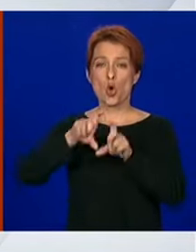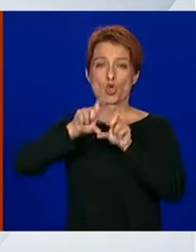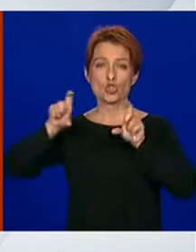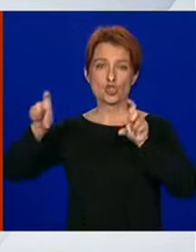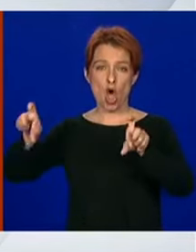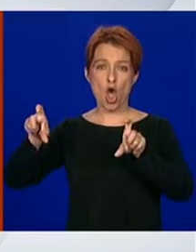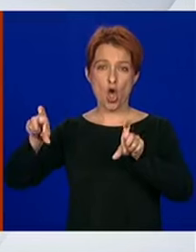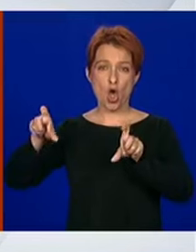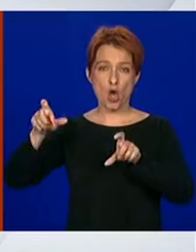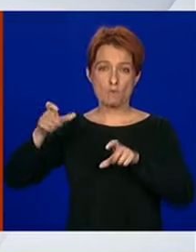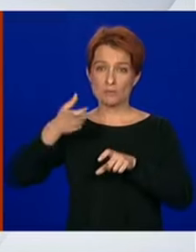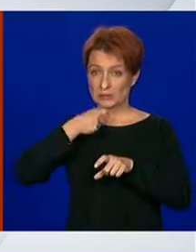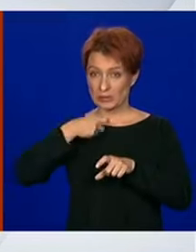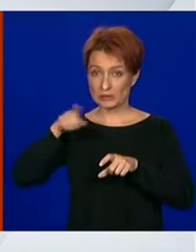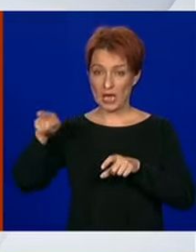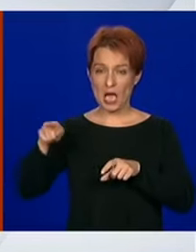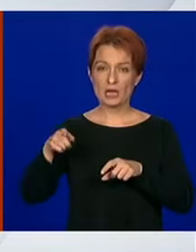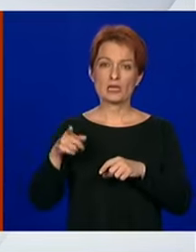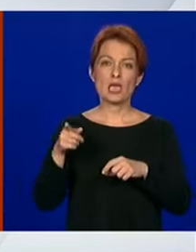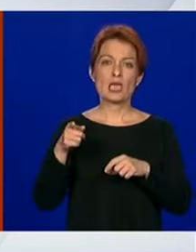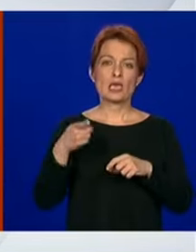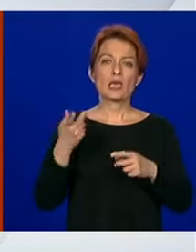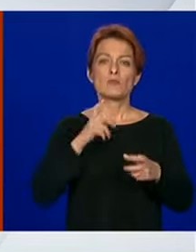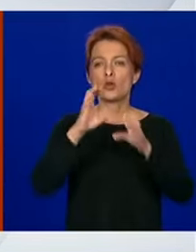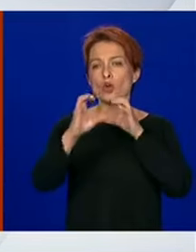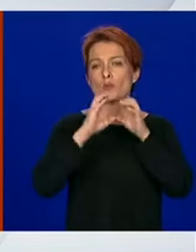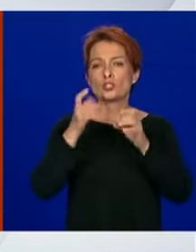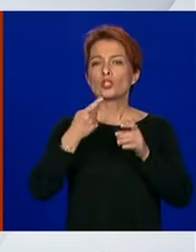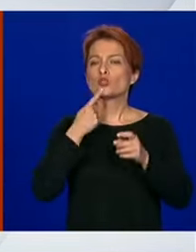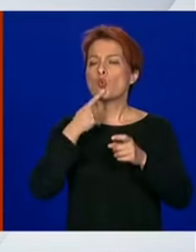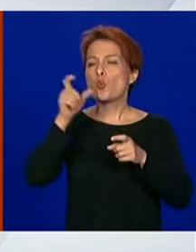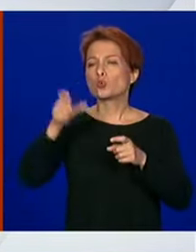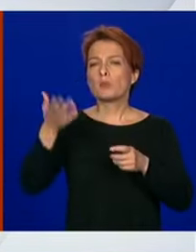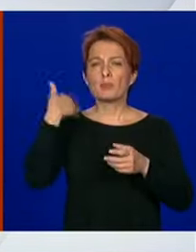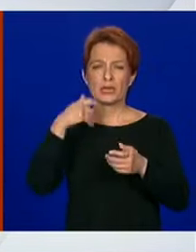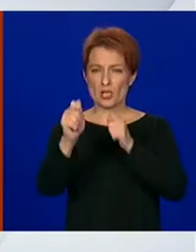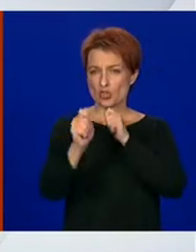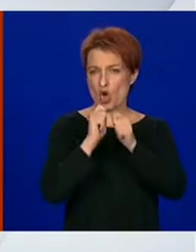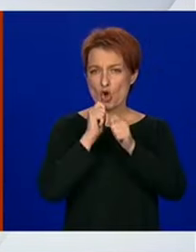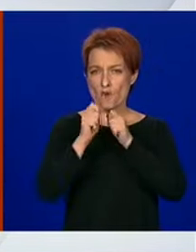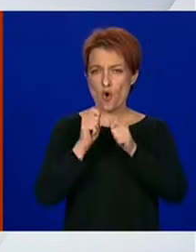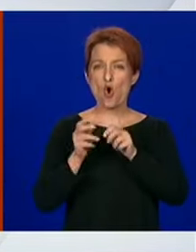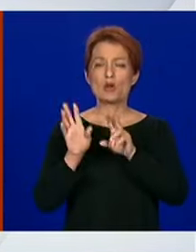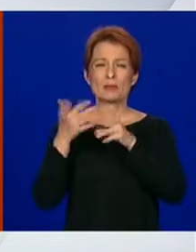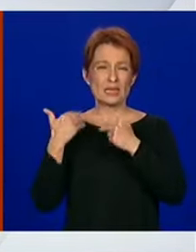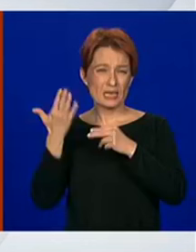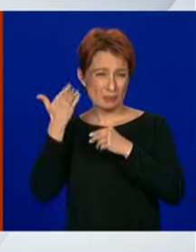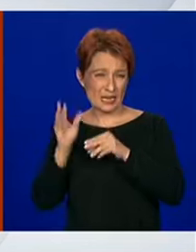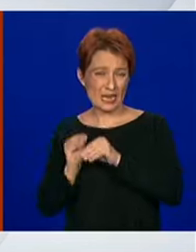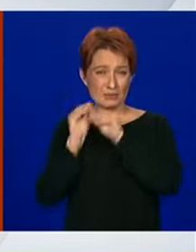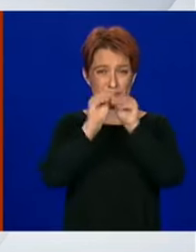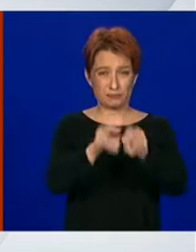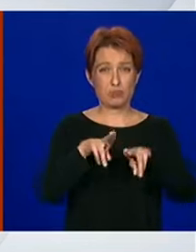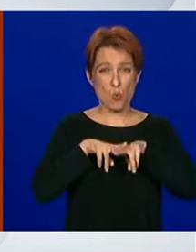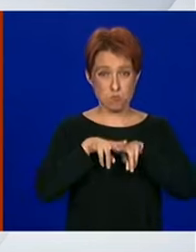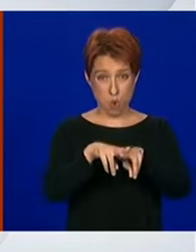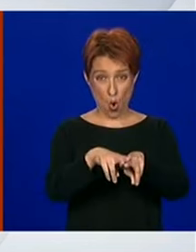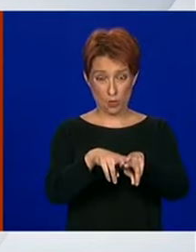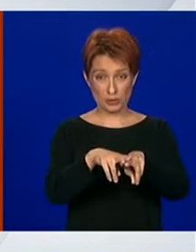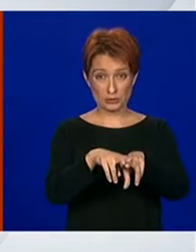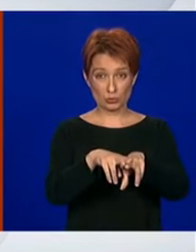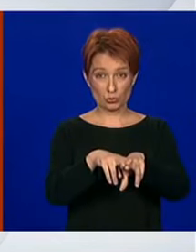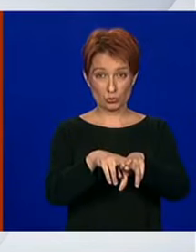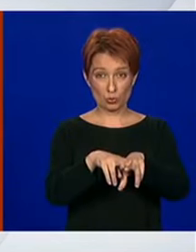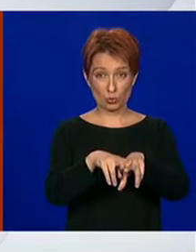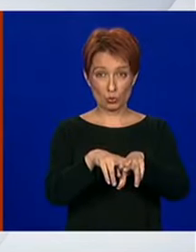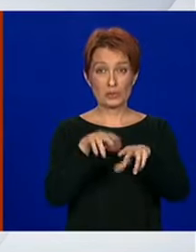sa osobama sa kojima smo i dogovarali to da se oni hospitaliziraju iz Hrvatskog bolničkog sustava a